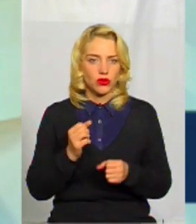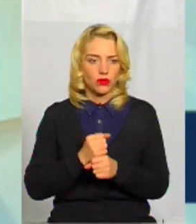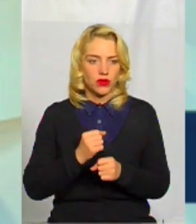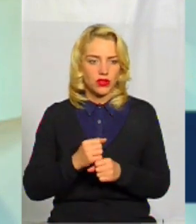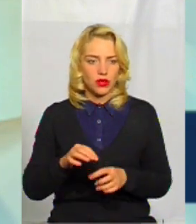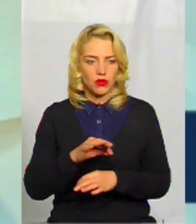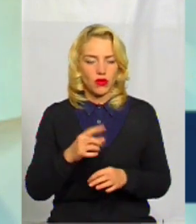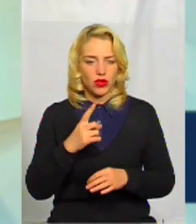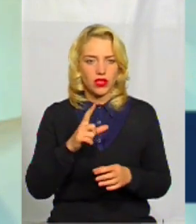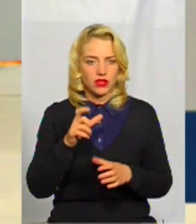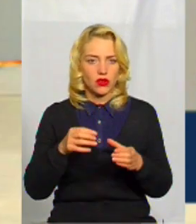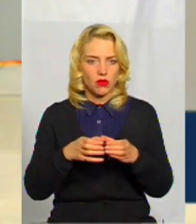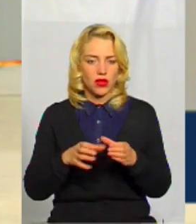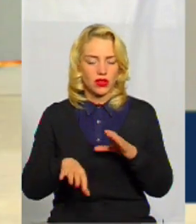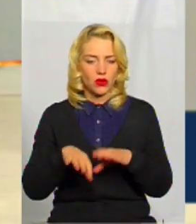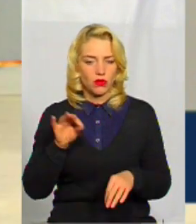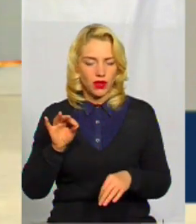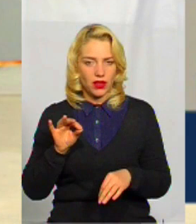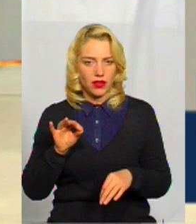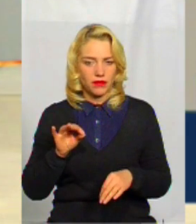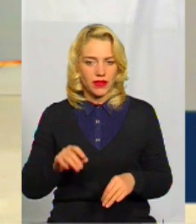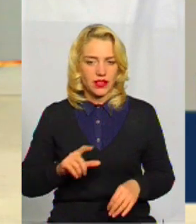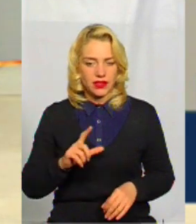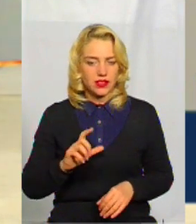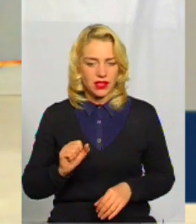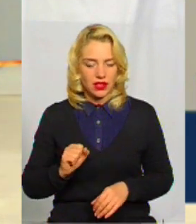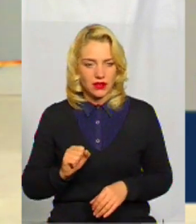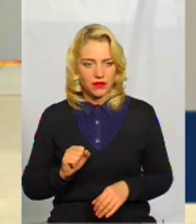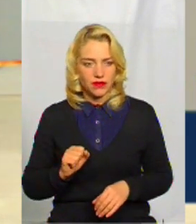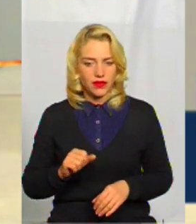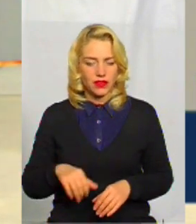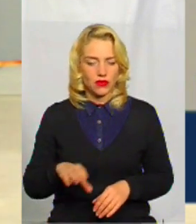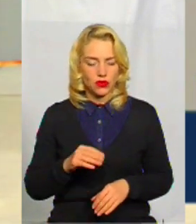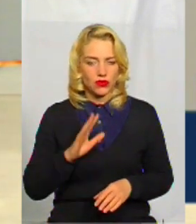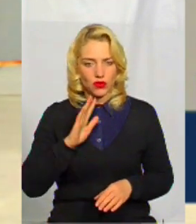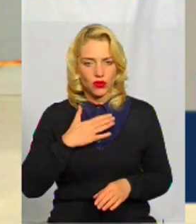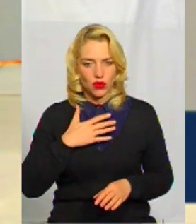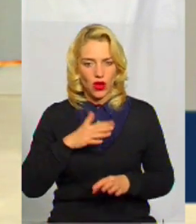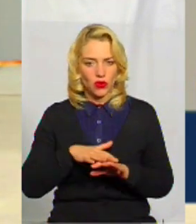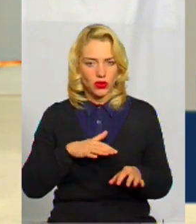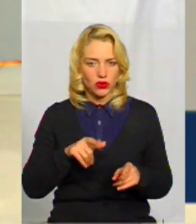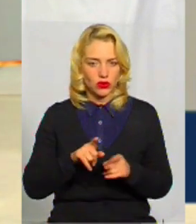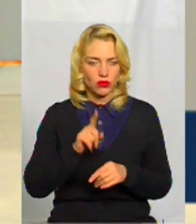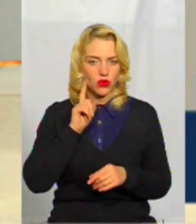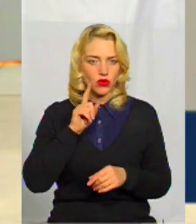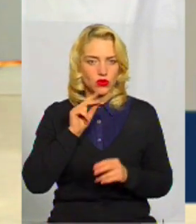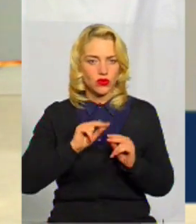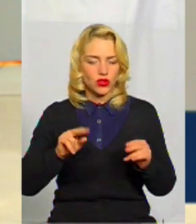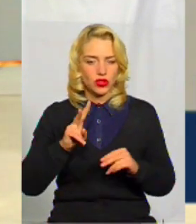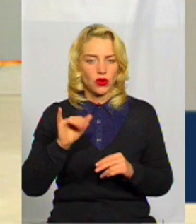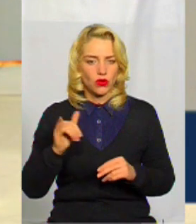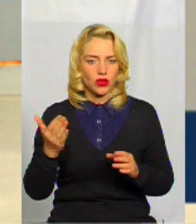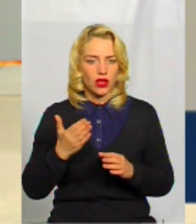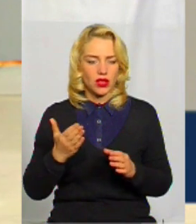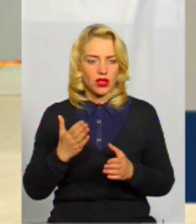з команд якраз обрала за свою цільову аудиторію таку молоду вчительку, яка